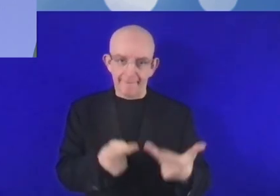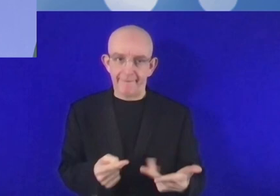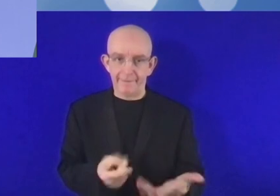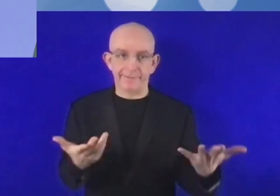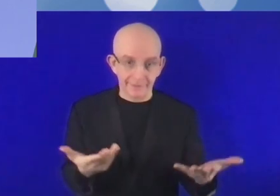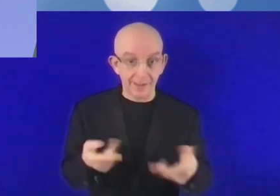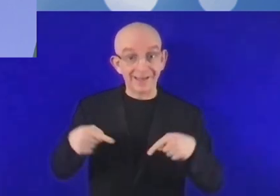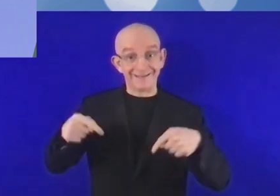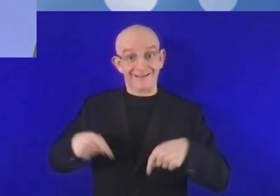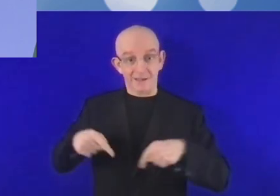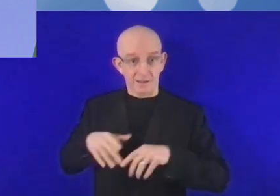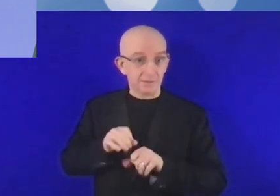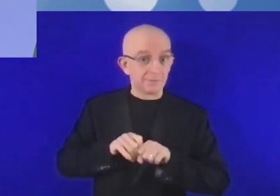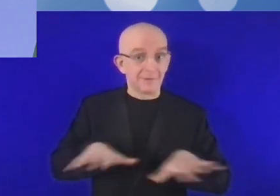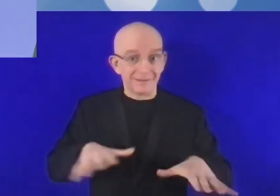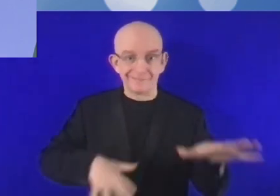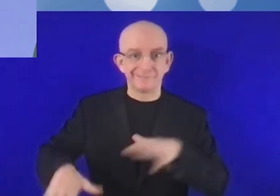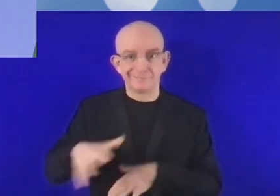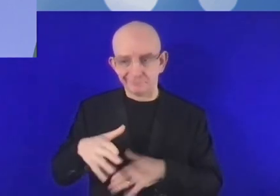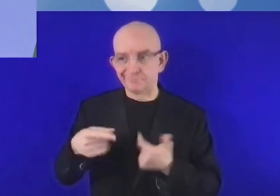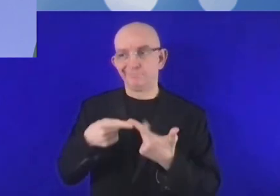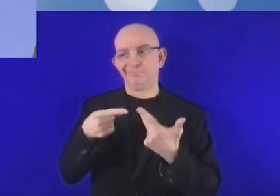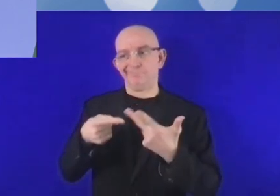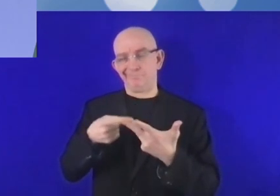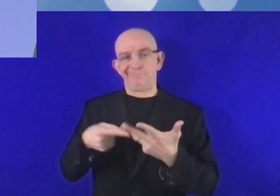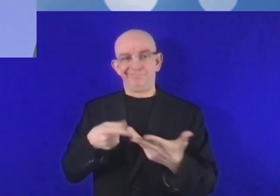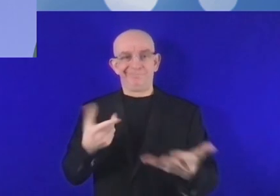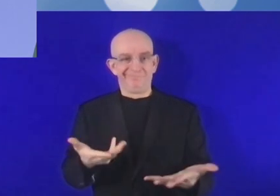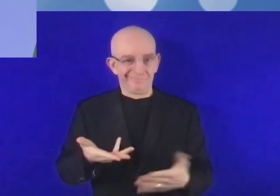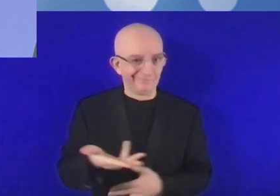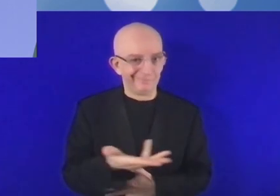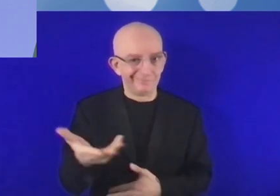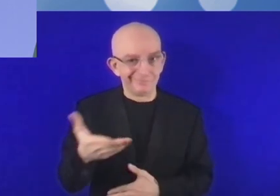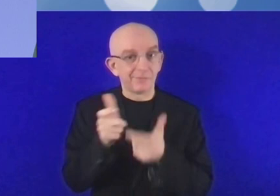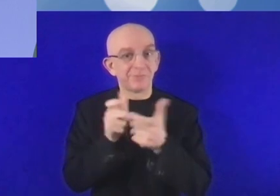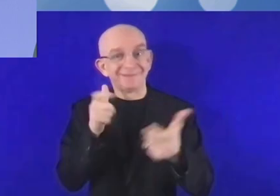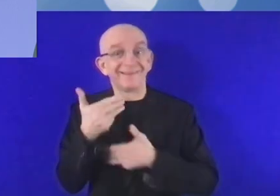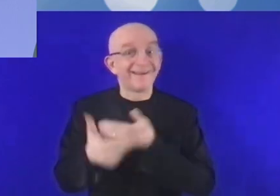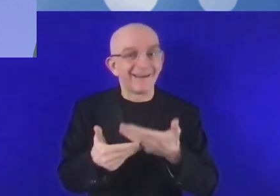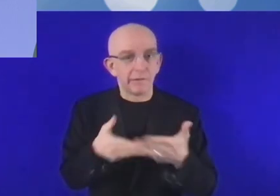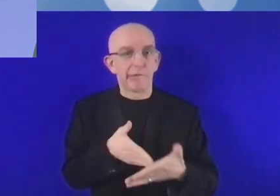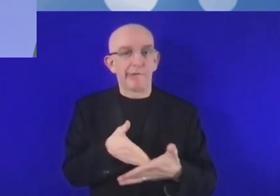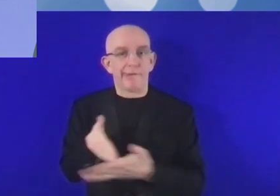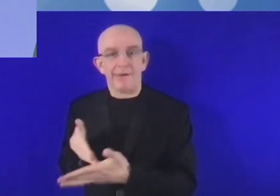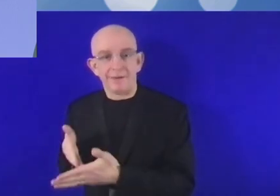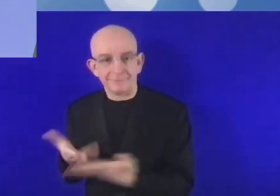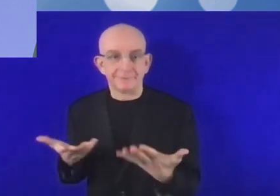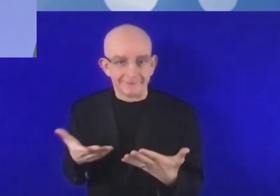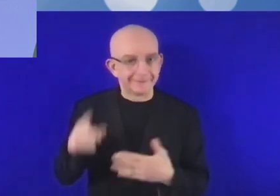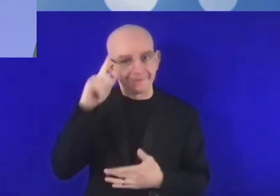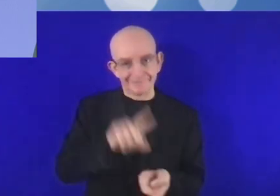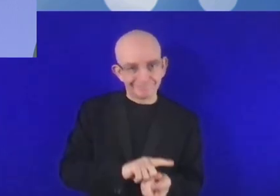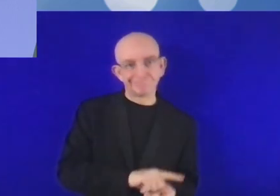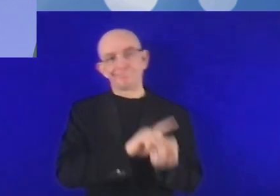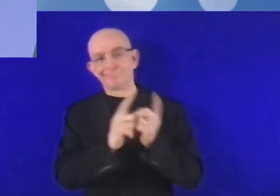notamment pour les entreprises. Les entrepreneurs ont été confrontés à une nouvelle réalité,